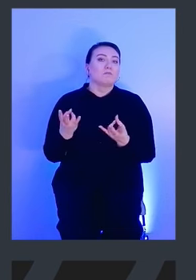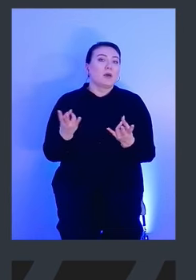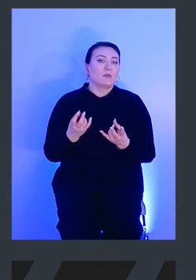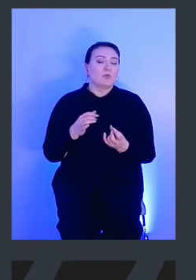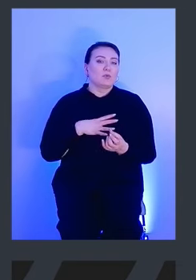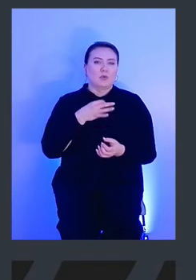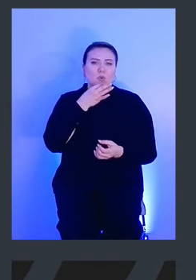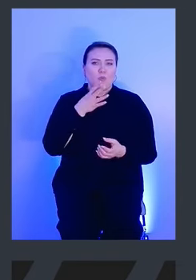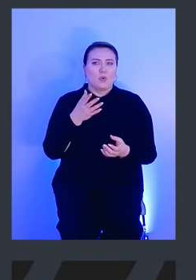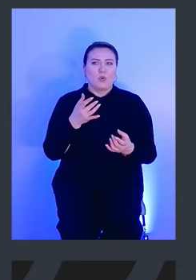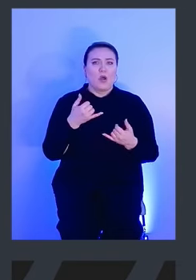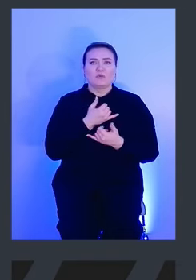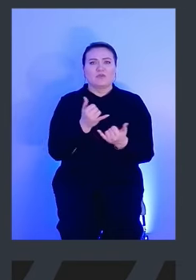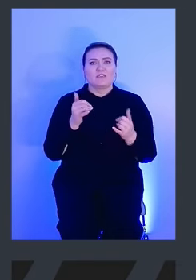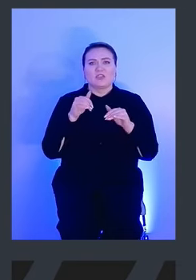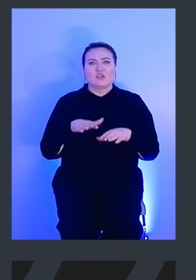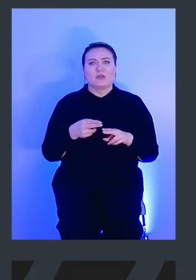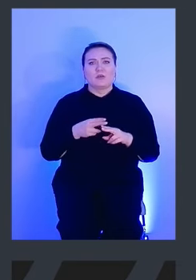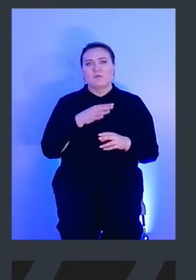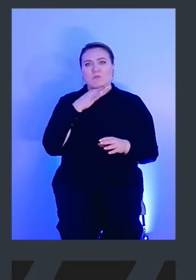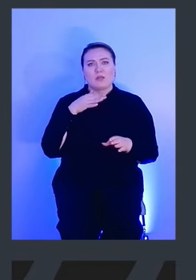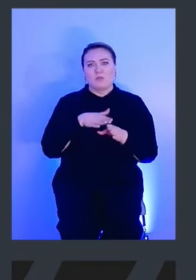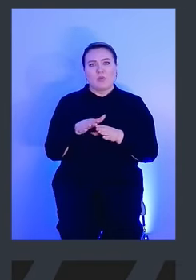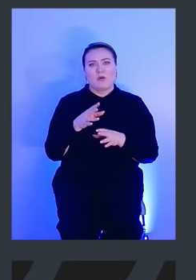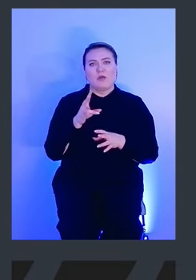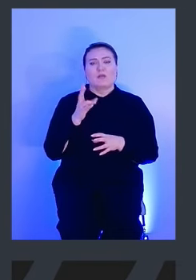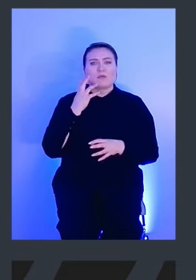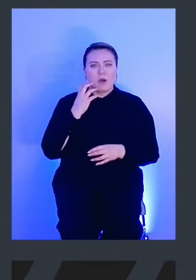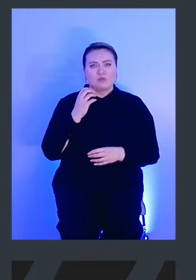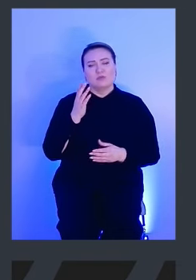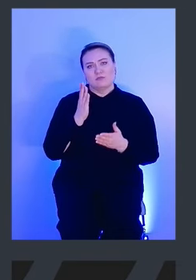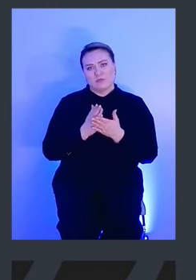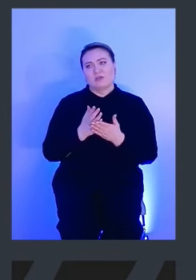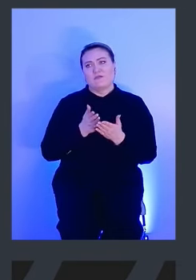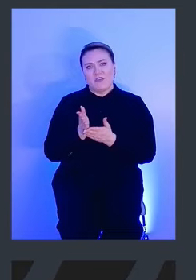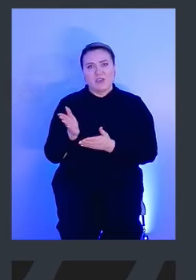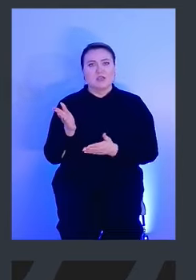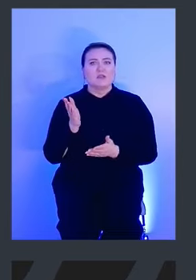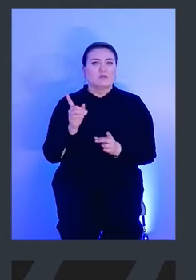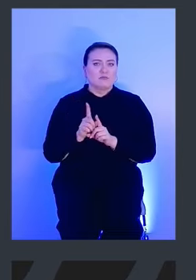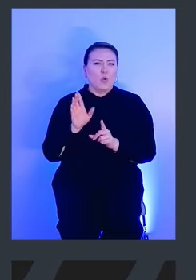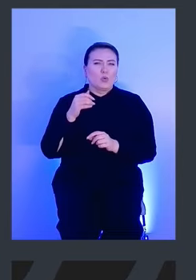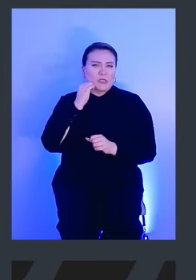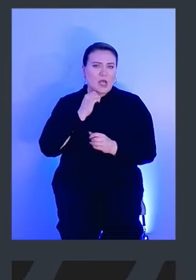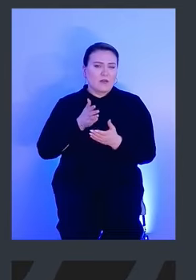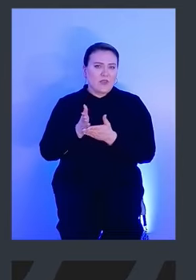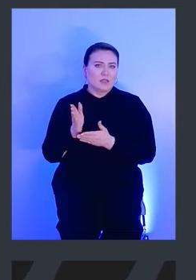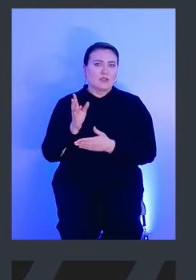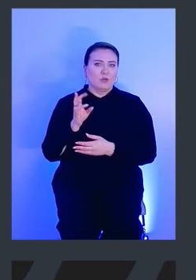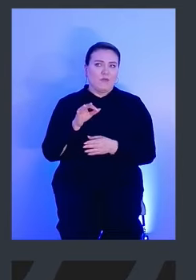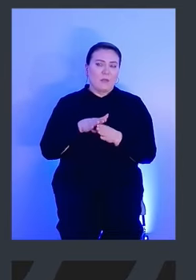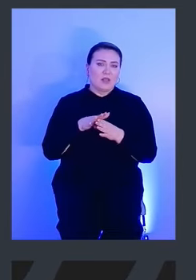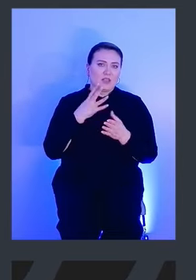быть любое пространство и решение. Их вполне много. На macOS даже существует RCS Log. Он хоть и старой версии, но